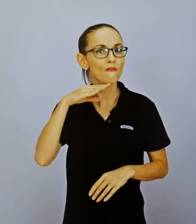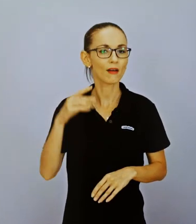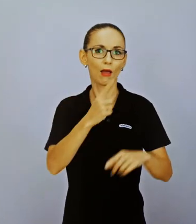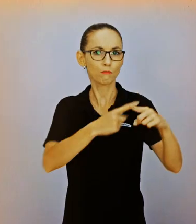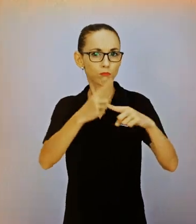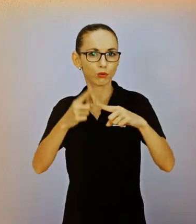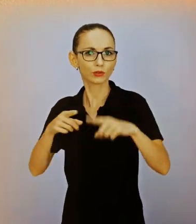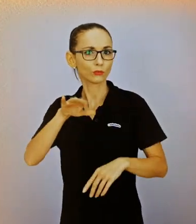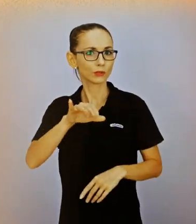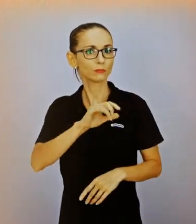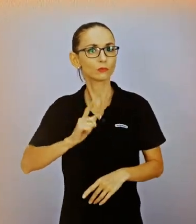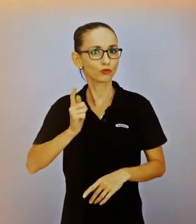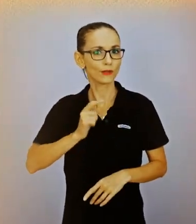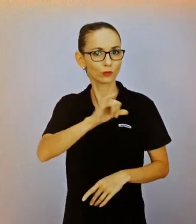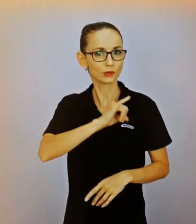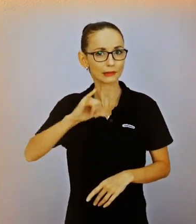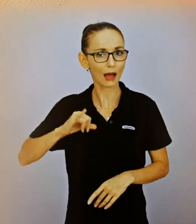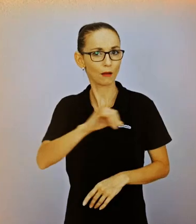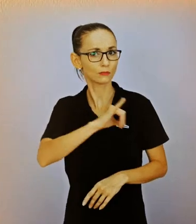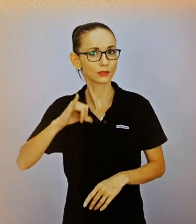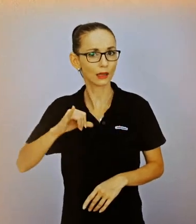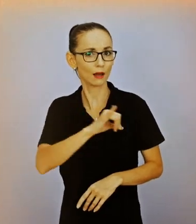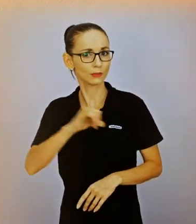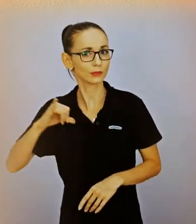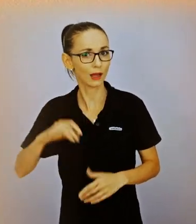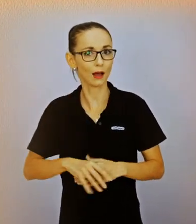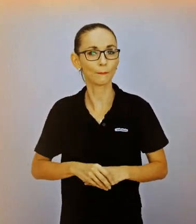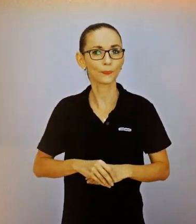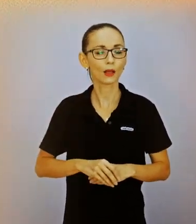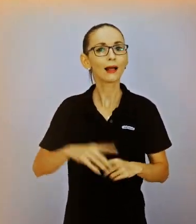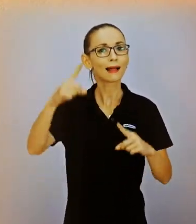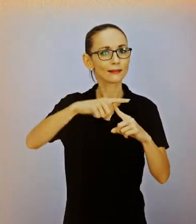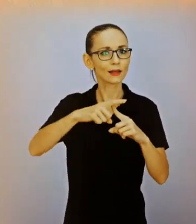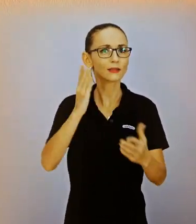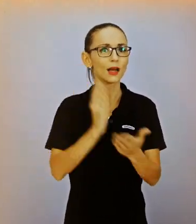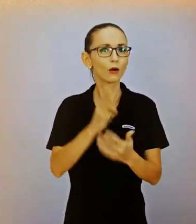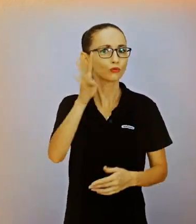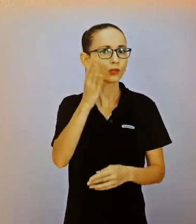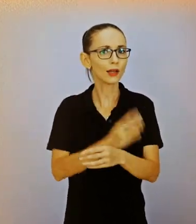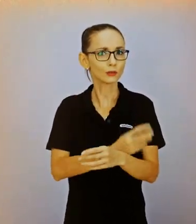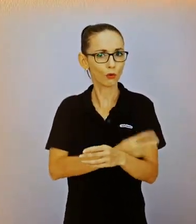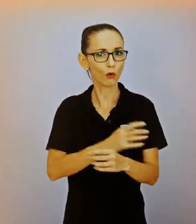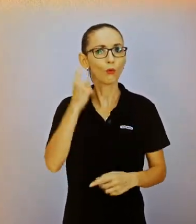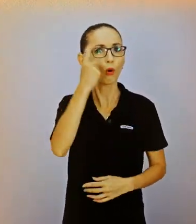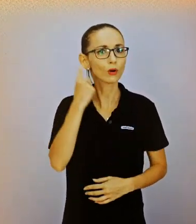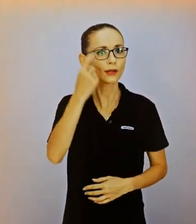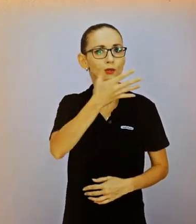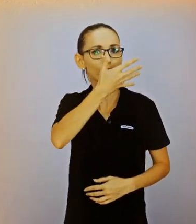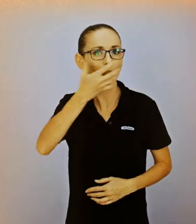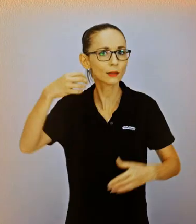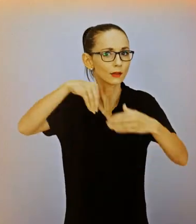dôverovalo. Mnohým sa to už dnes darí. Napríklad aj vďaka letnému táboru